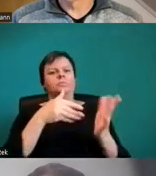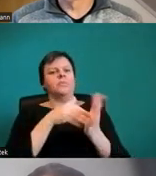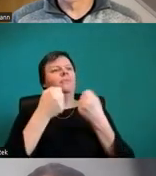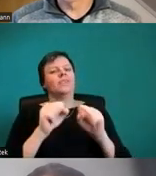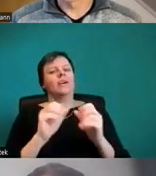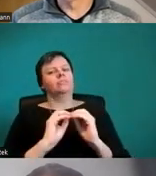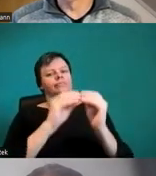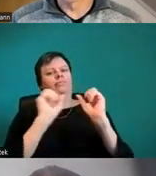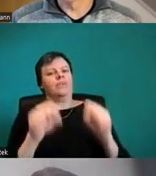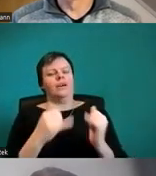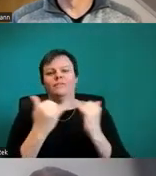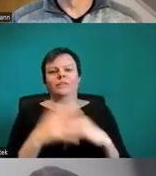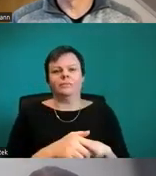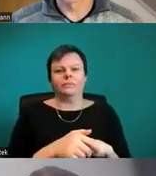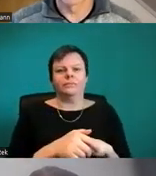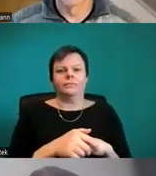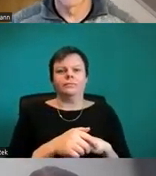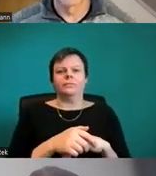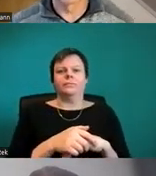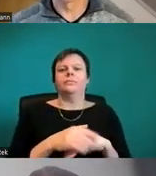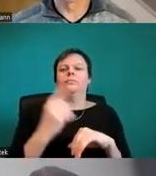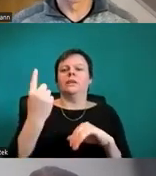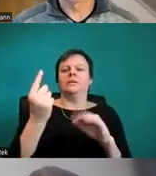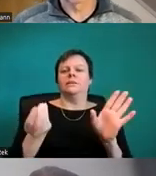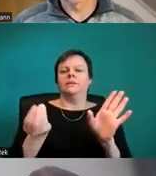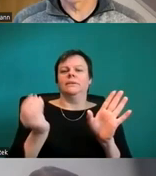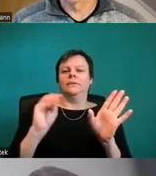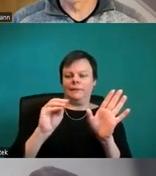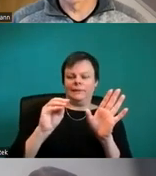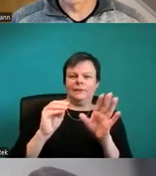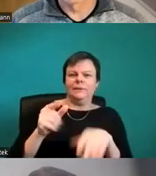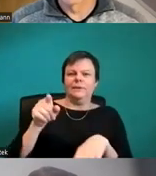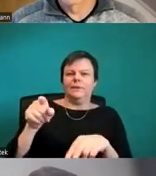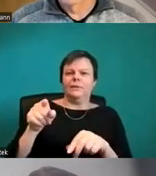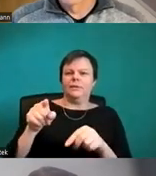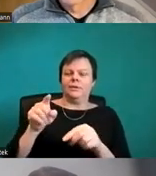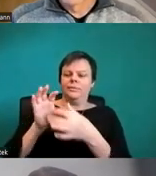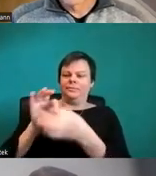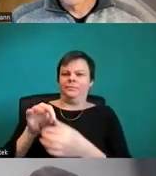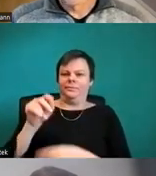Kurz noch ein Nachtrag zum vorigen. Ich empfehle immer, die neueste PowerPoint-Version zu verwenden.